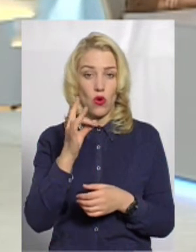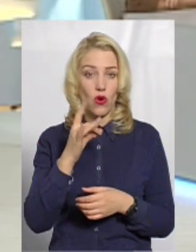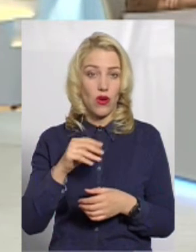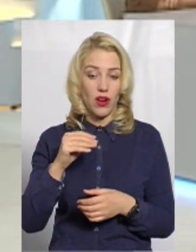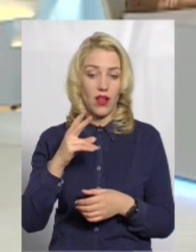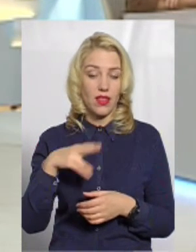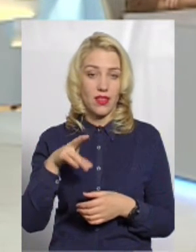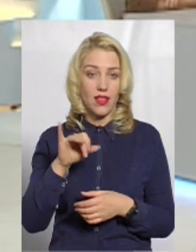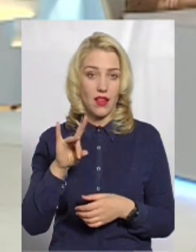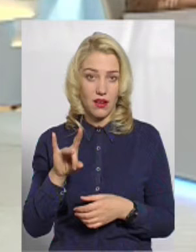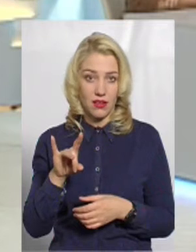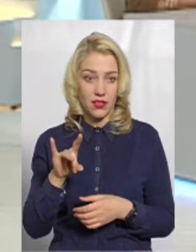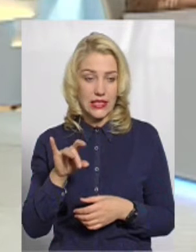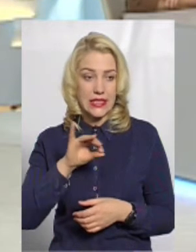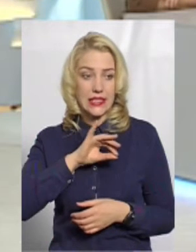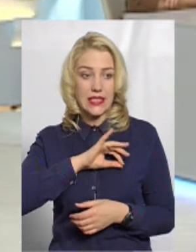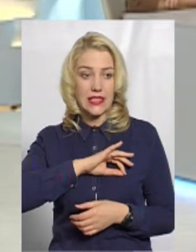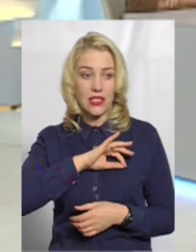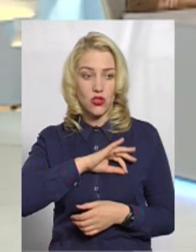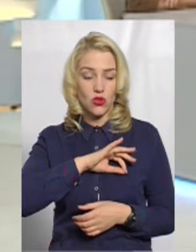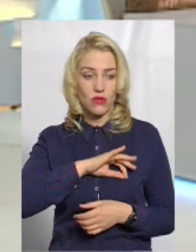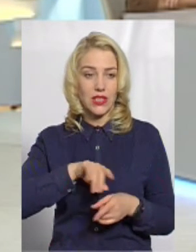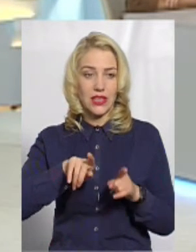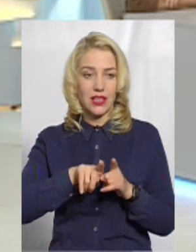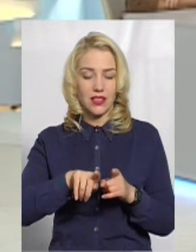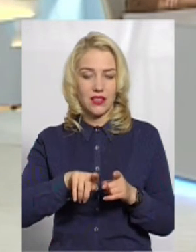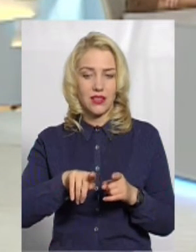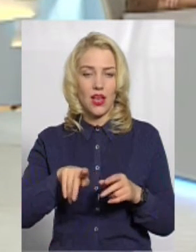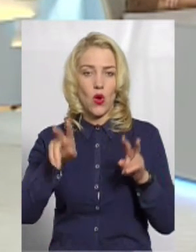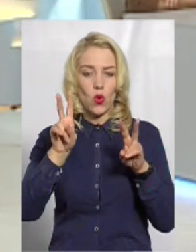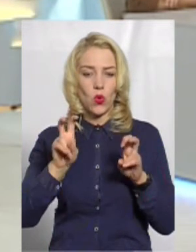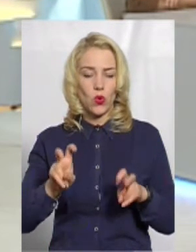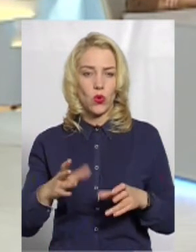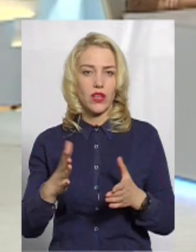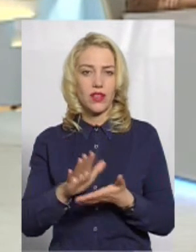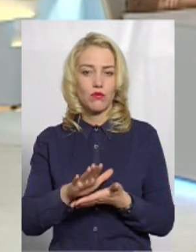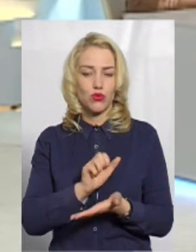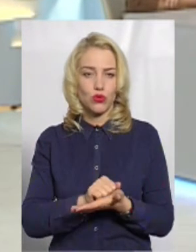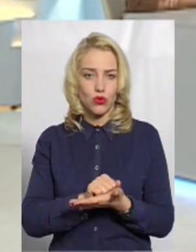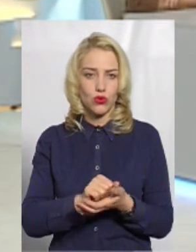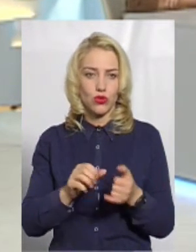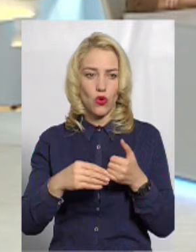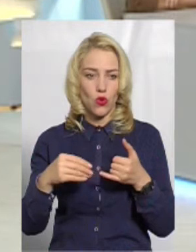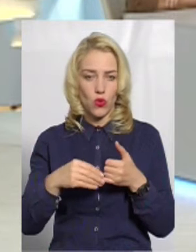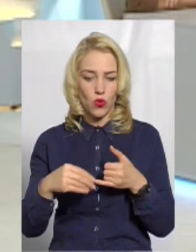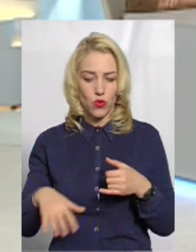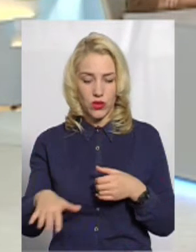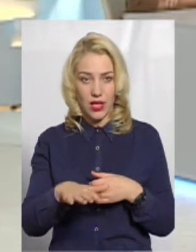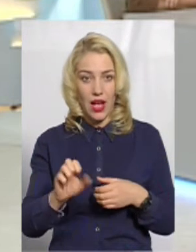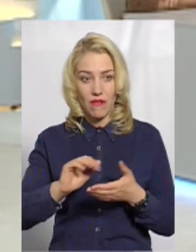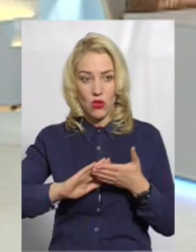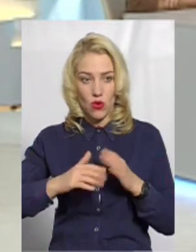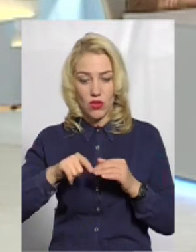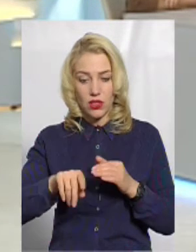застосовує такі культури, які псують грунт, грунт, а в договір